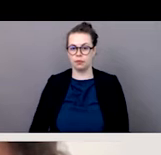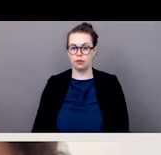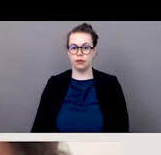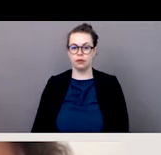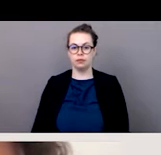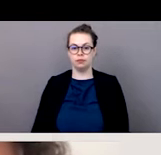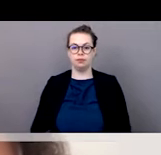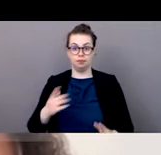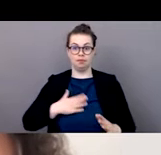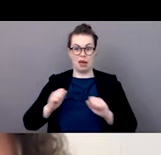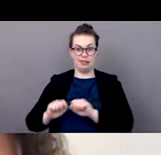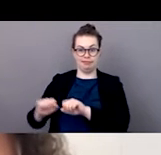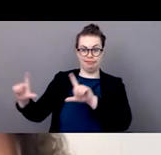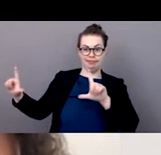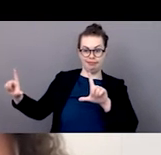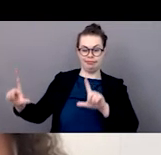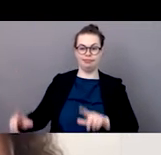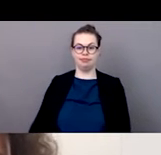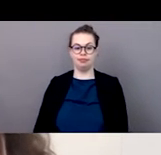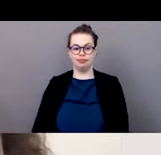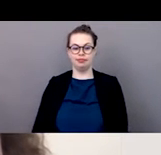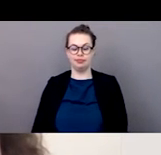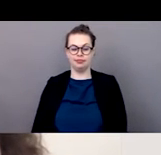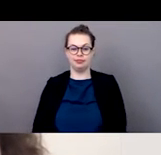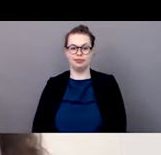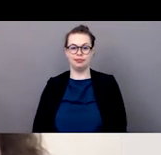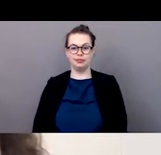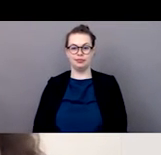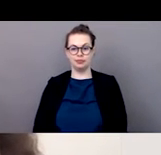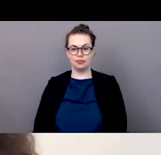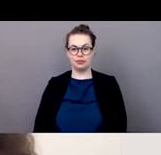dans le cadre de cet esclavage moderne. vais essayer de partager mon écran.